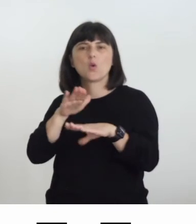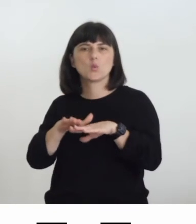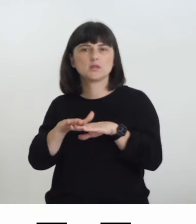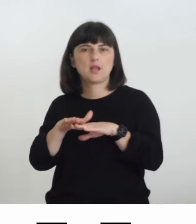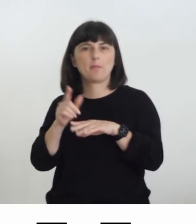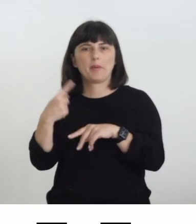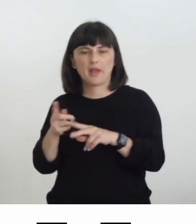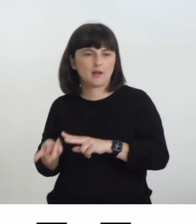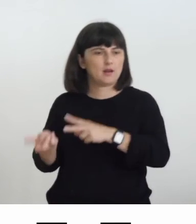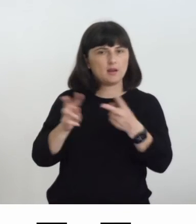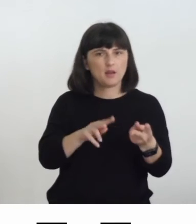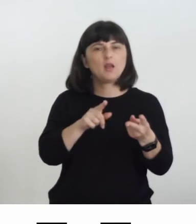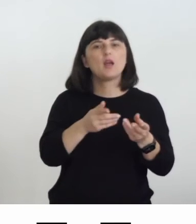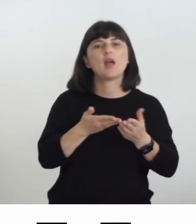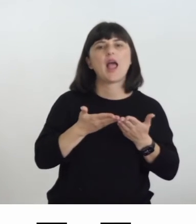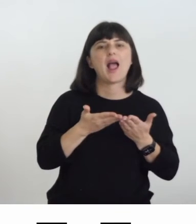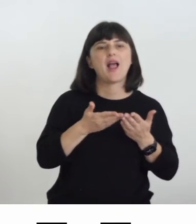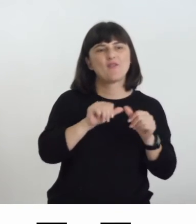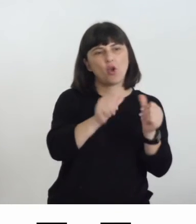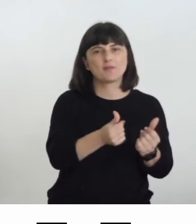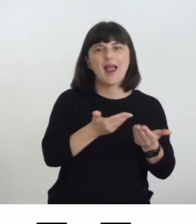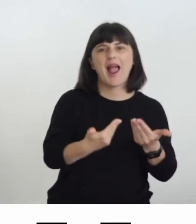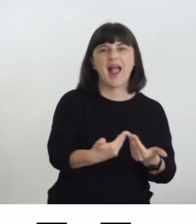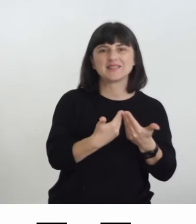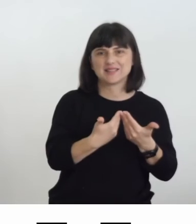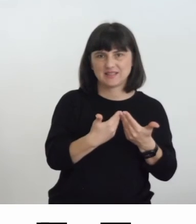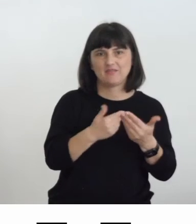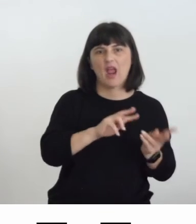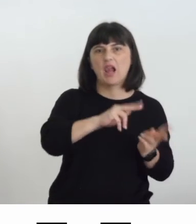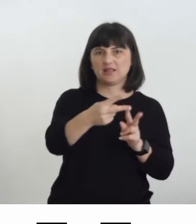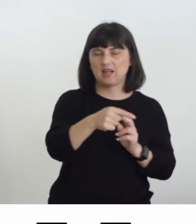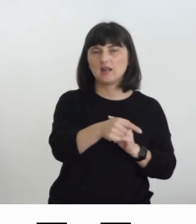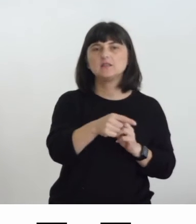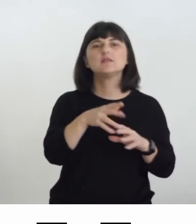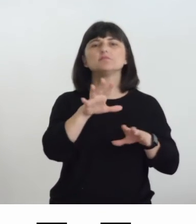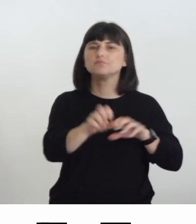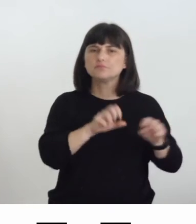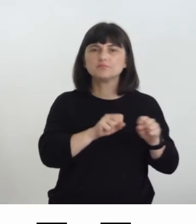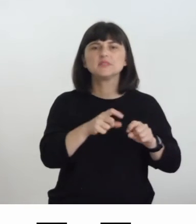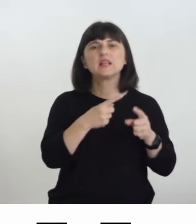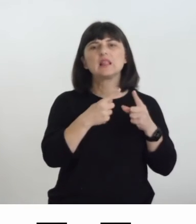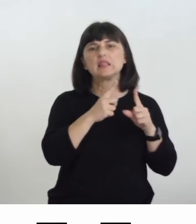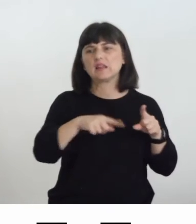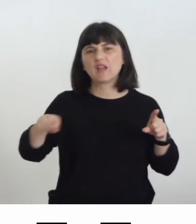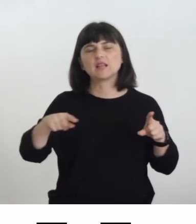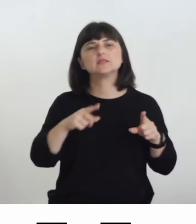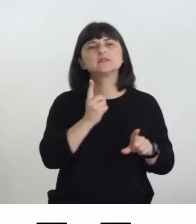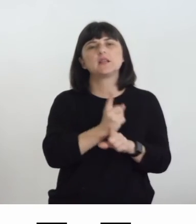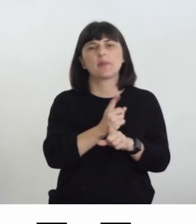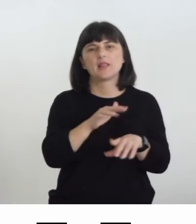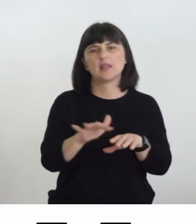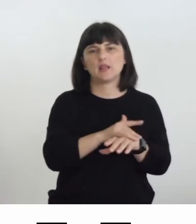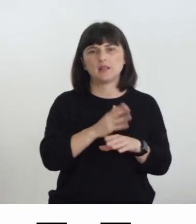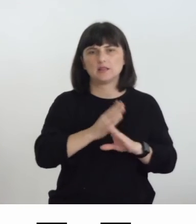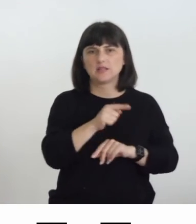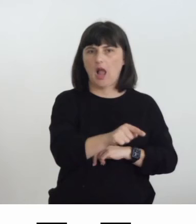formati assistivi alternativi fruibili in modi diversi dall'utente attraverso più di un canale sensoriale e